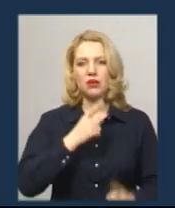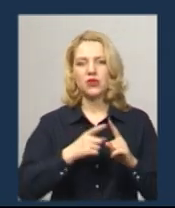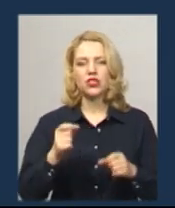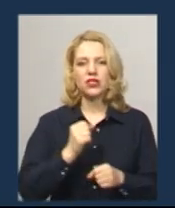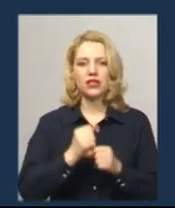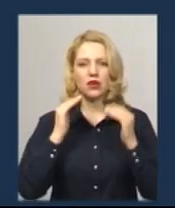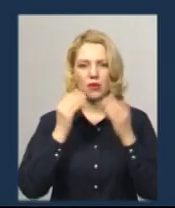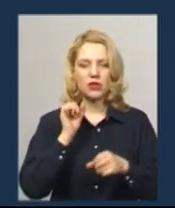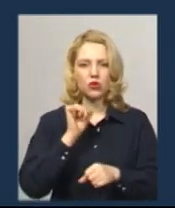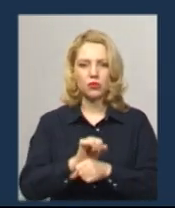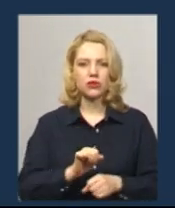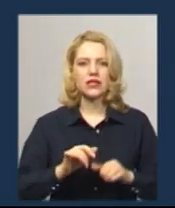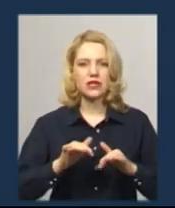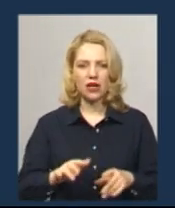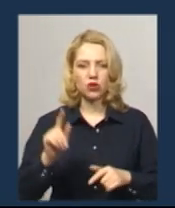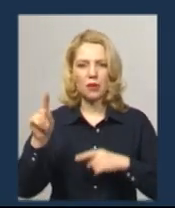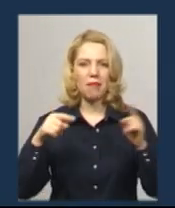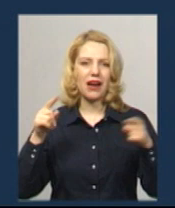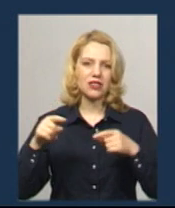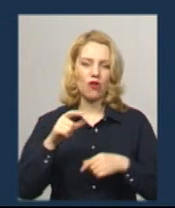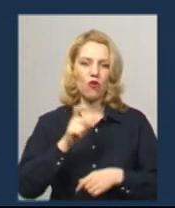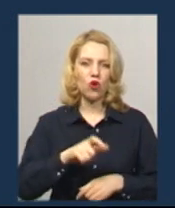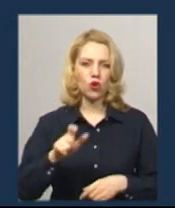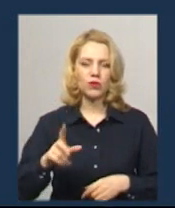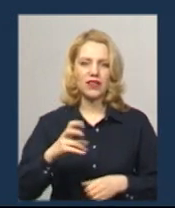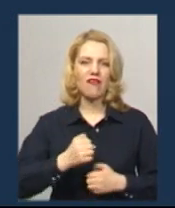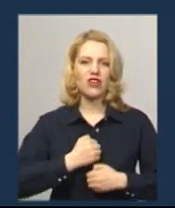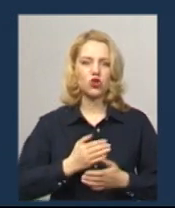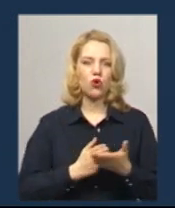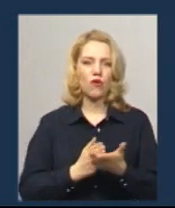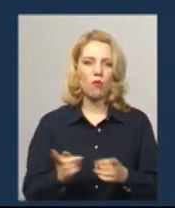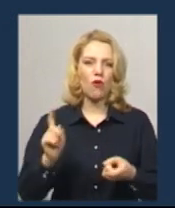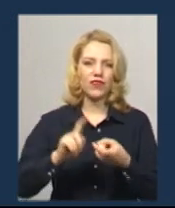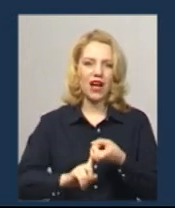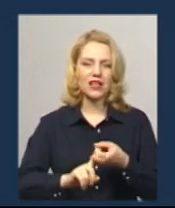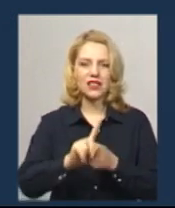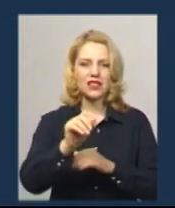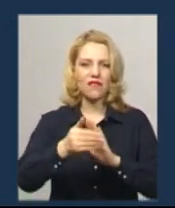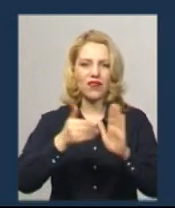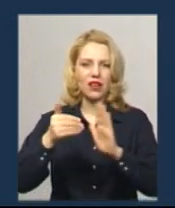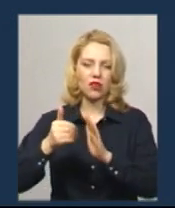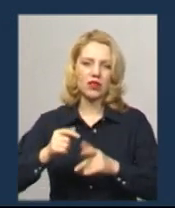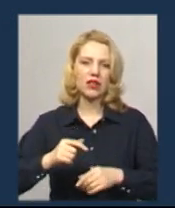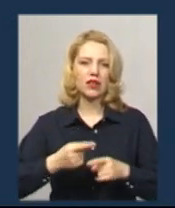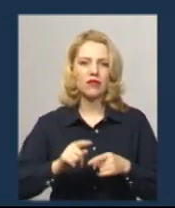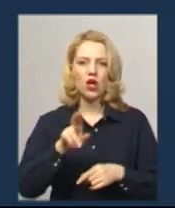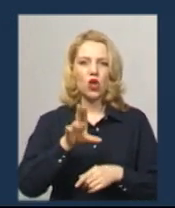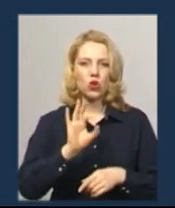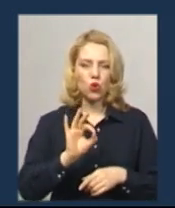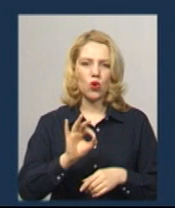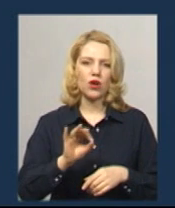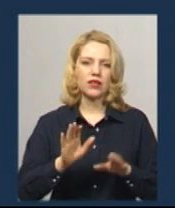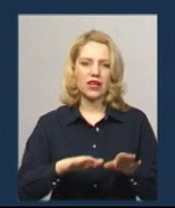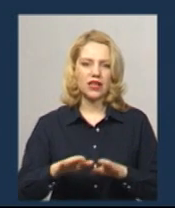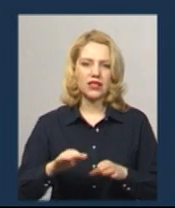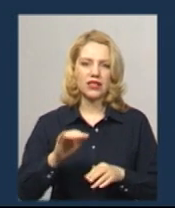призупинено заходи призову громадян на строкову військову службу пов'язані з викликом призовників до призовних дільниць